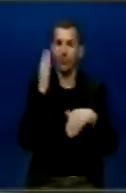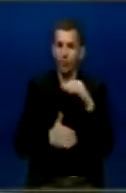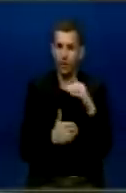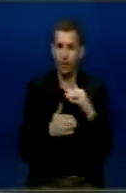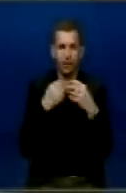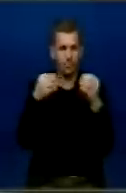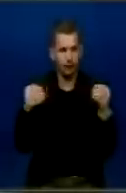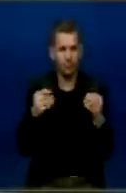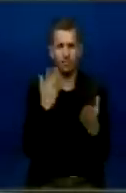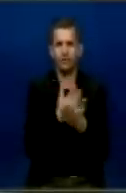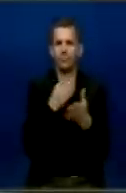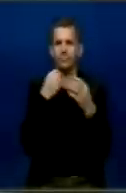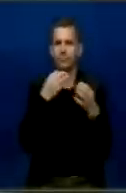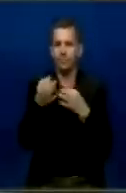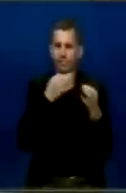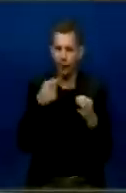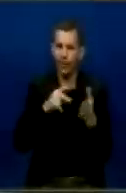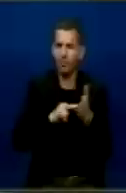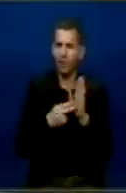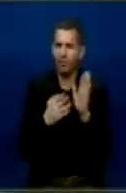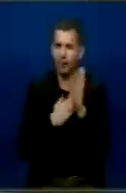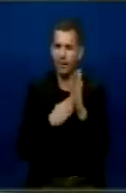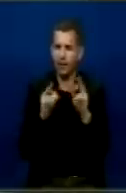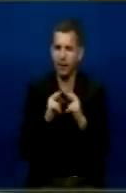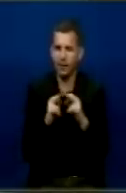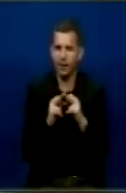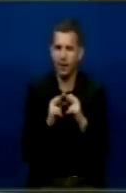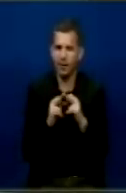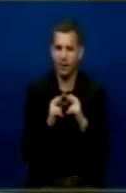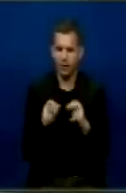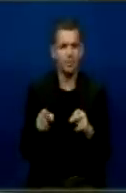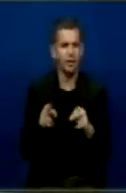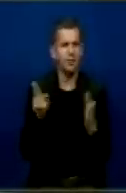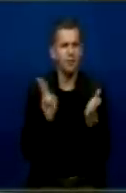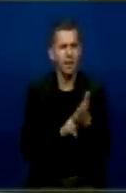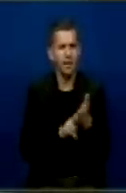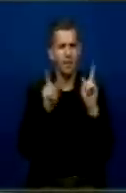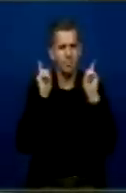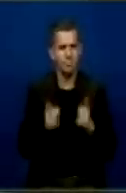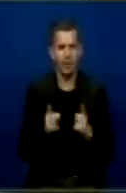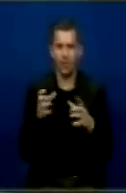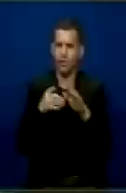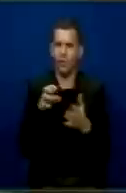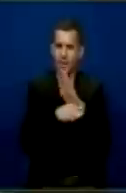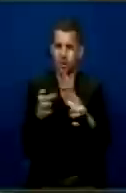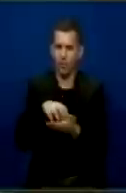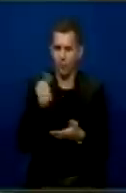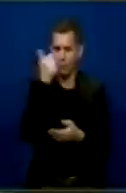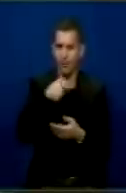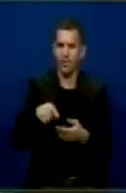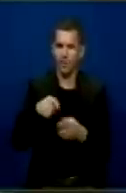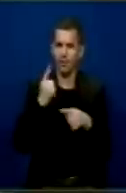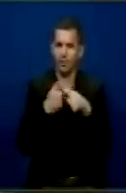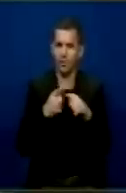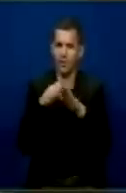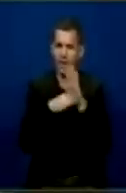ngris, e përmende dhe ma heret më thonë baza në planet i salit, kërës eshtë në ato drejta që i kam përfituar pakicat në Kosovë përmes planet e ati salit, dhe pastaj